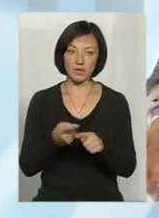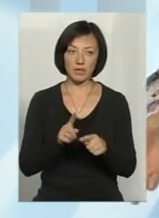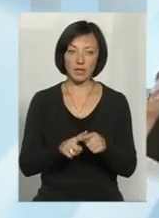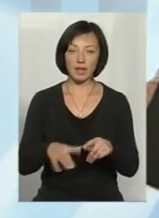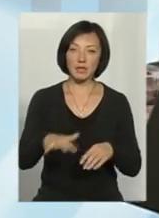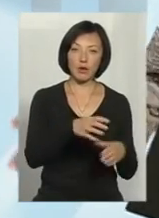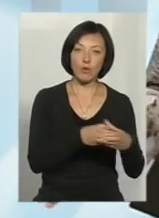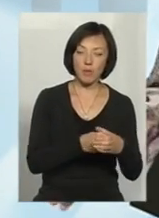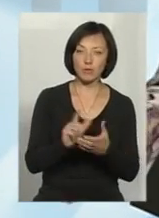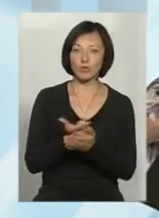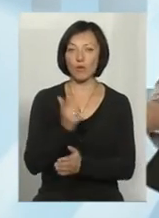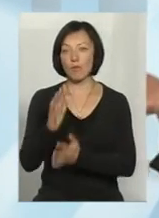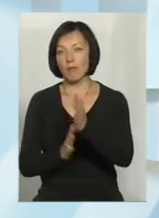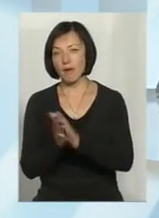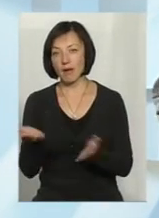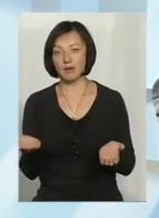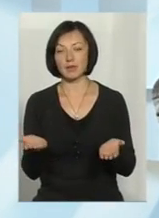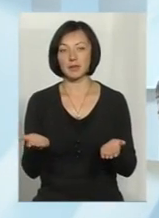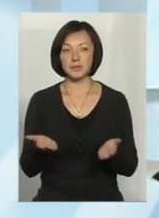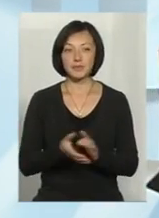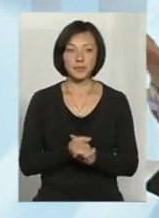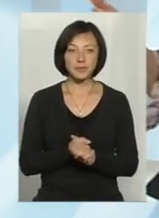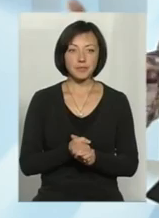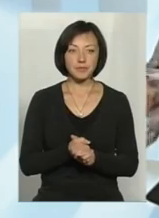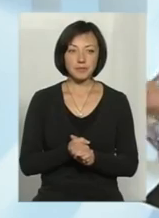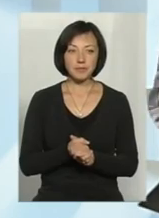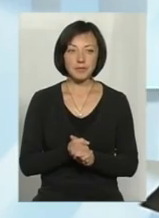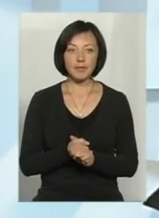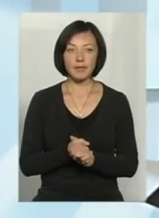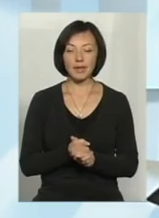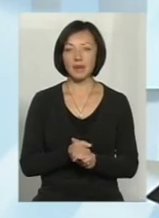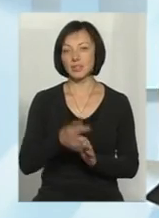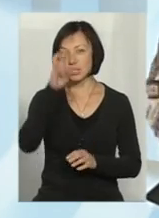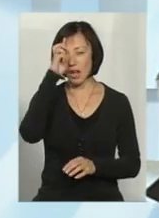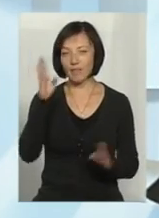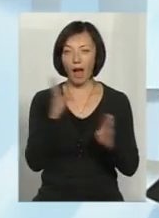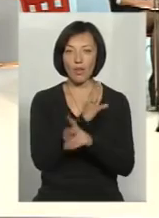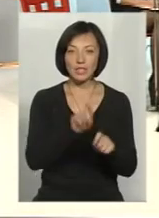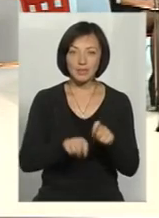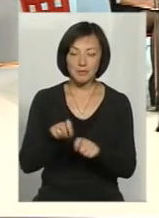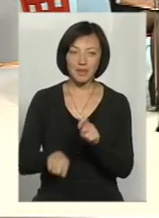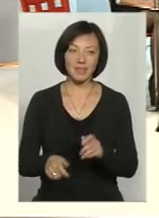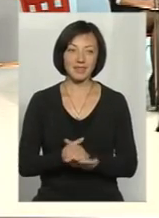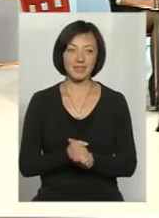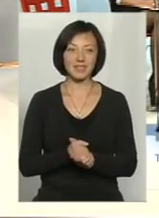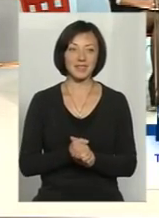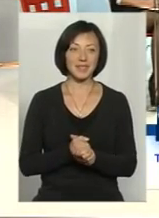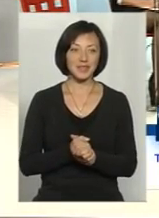Тергромада, знову же парк. Державна екологічна інспекція має